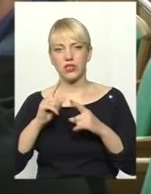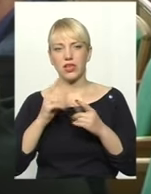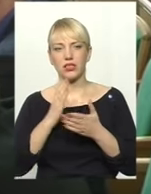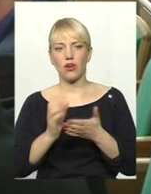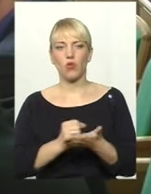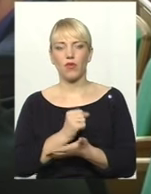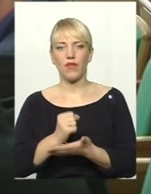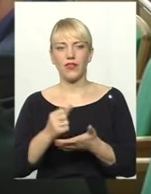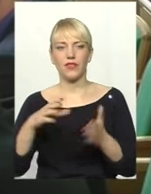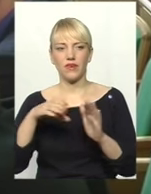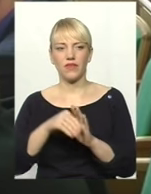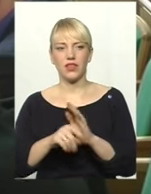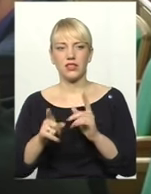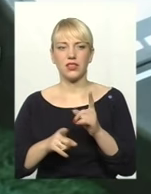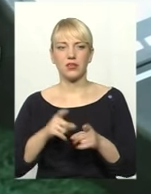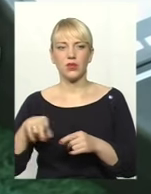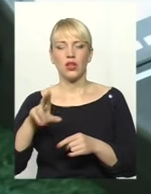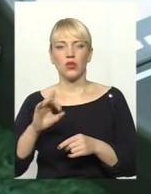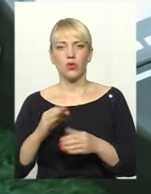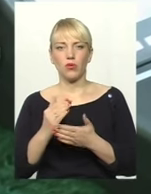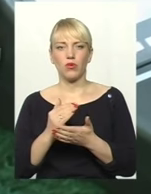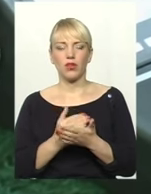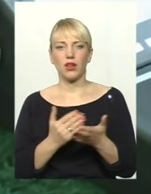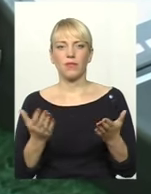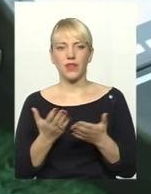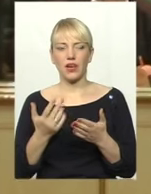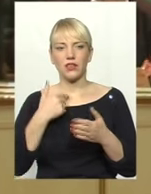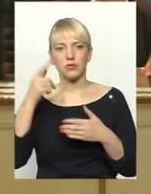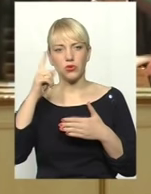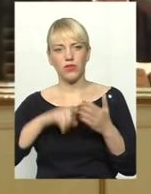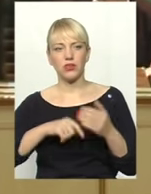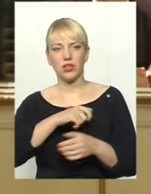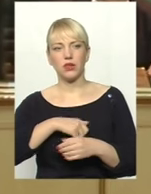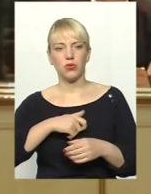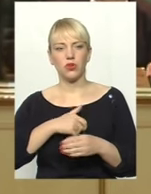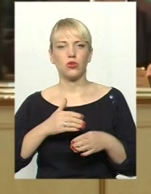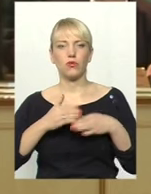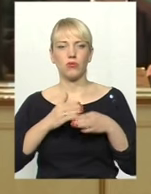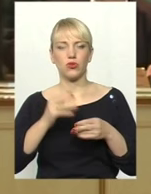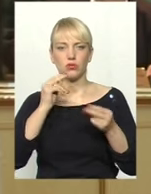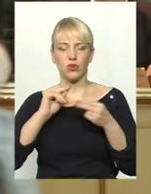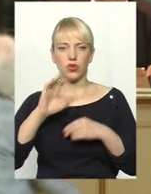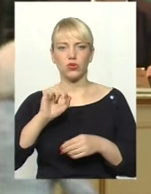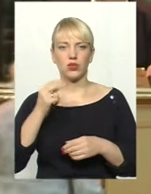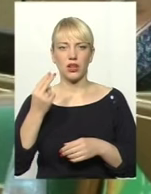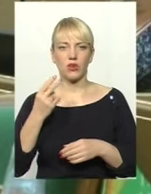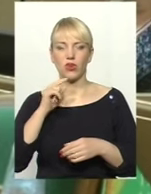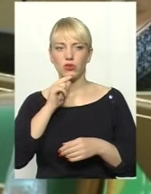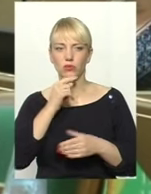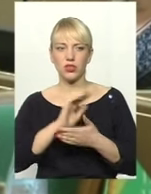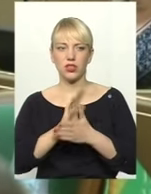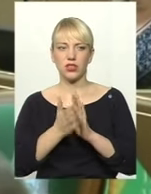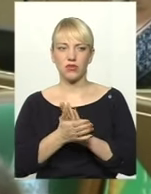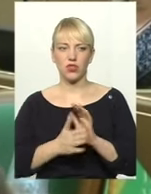ухвалення та внесення змін до низки цільових програм, які, сподіваються депутати, допоможуть покращити соціально-економічне